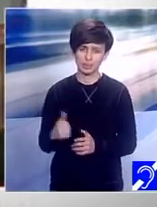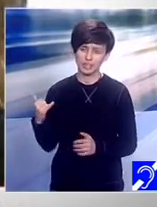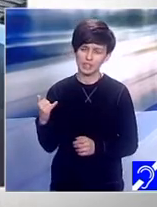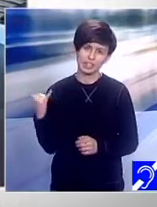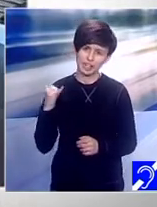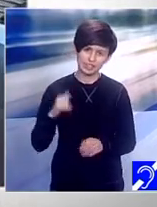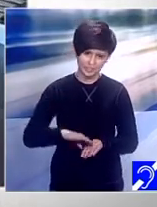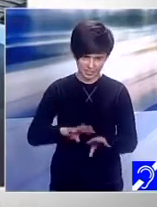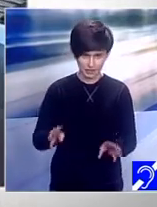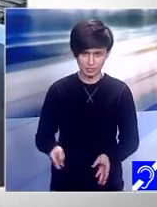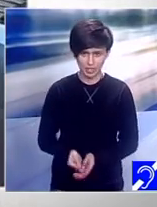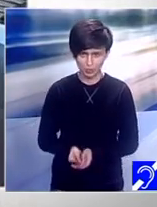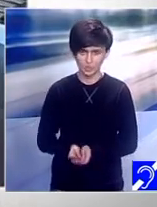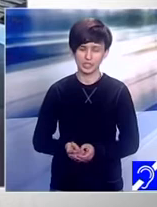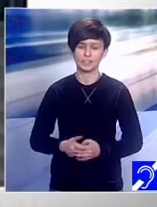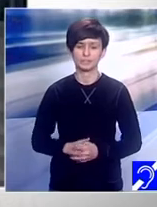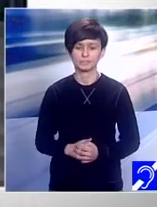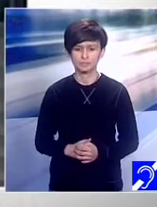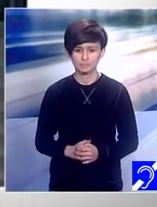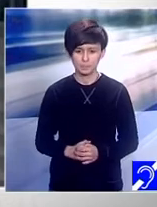la acea problemă. Bine că s-a rezolvat. Da.